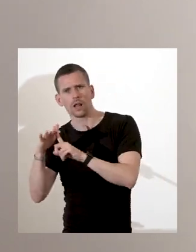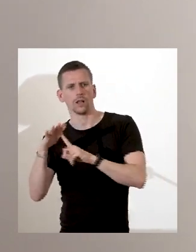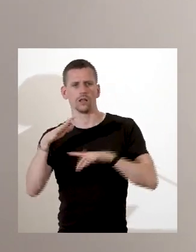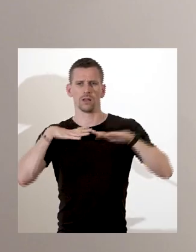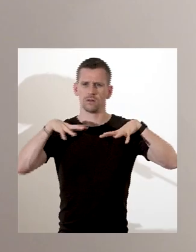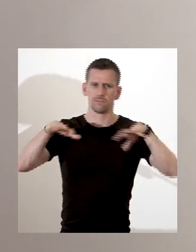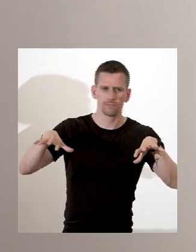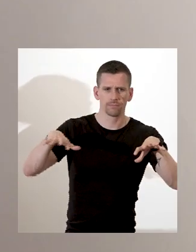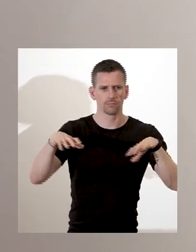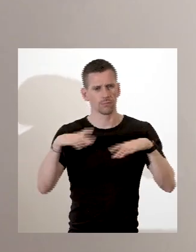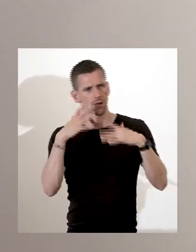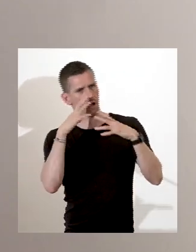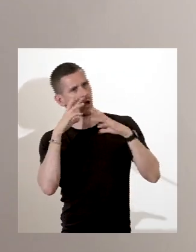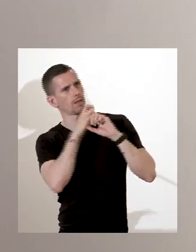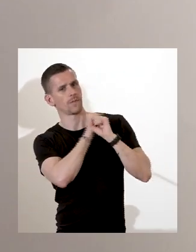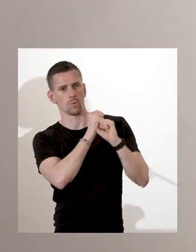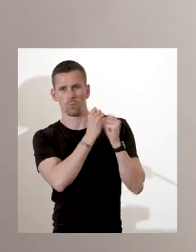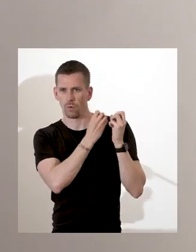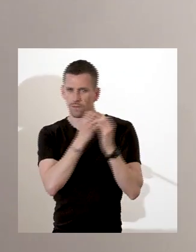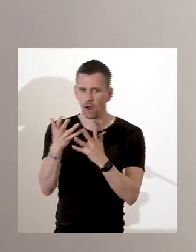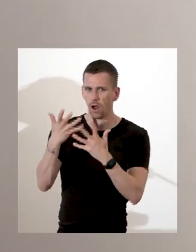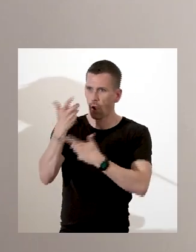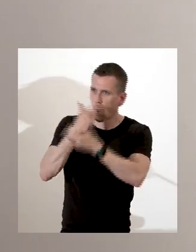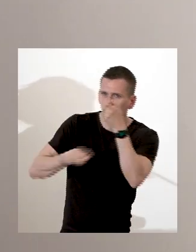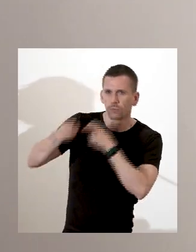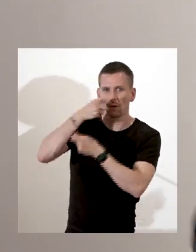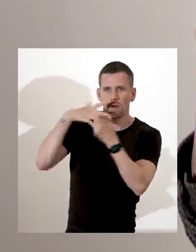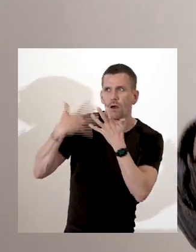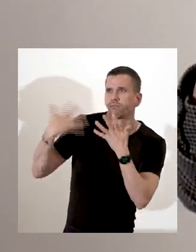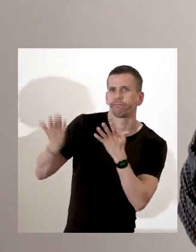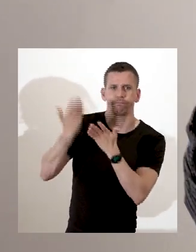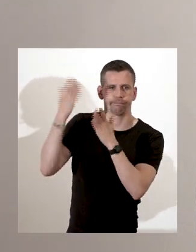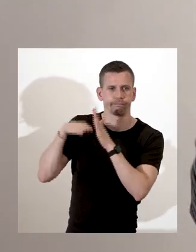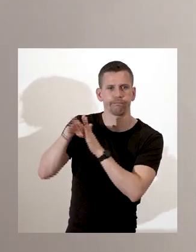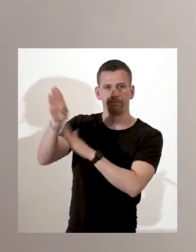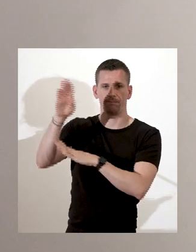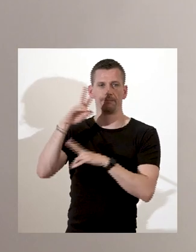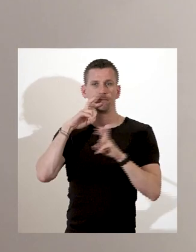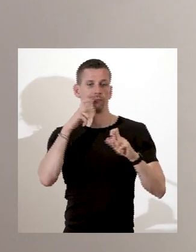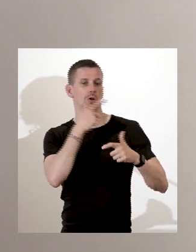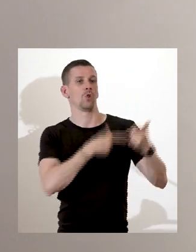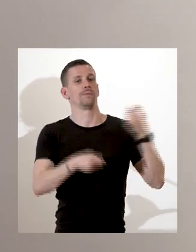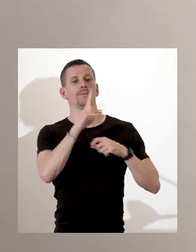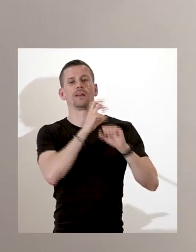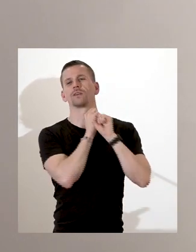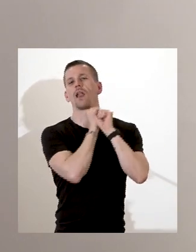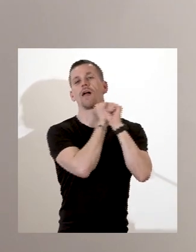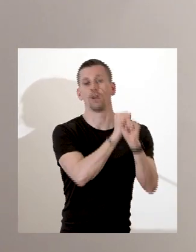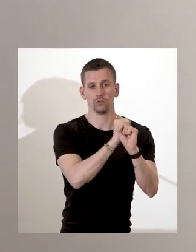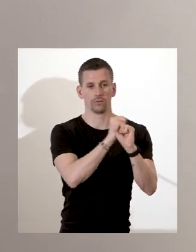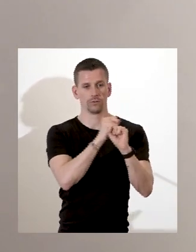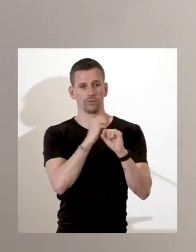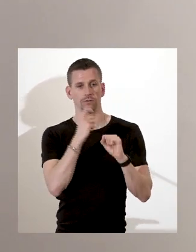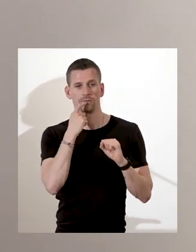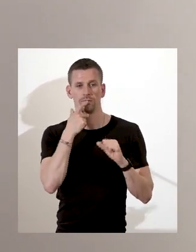l'économie, l'organisation politique. C'est ce qu'on appelle des sociétés dites esclavagistes. Ce sont les sociétés du sud, des plantations. Et